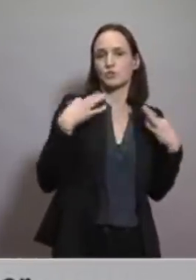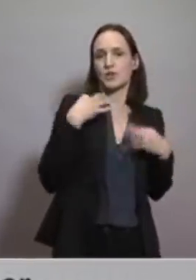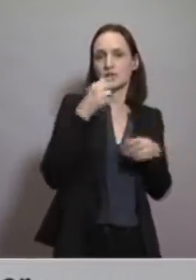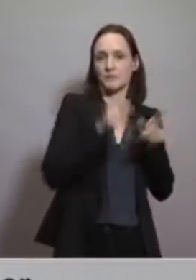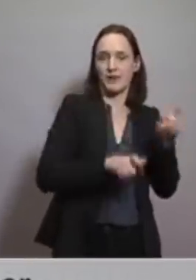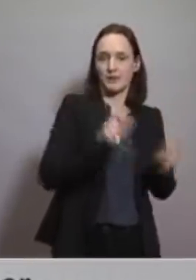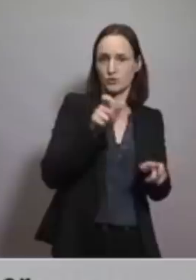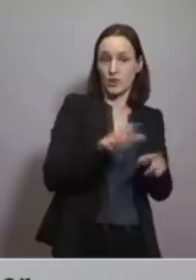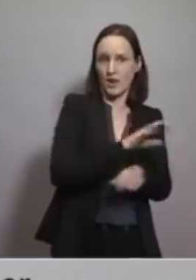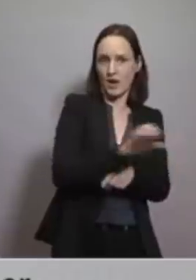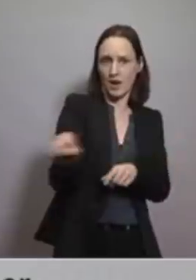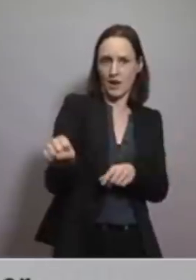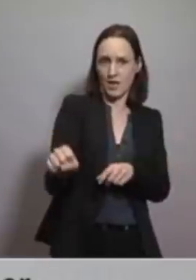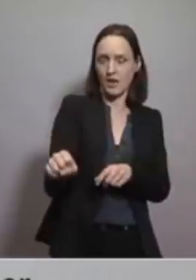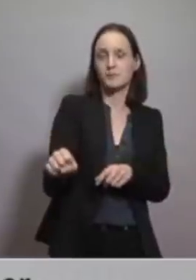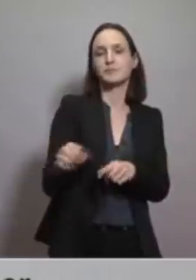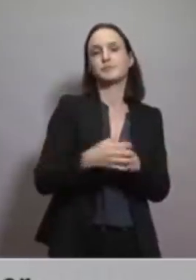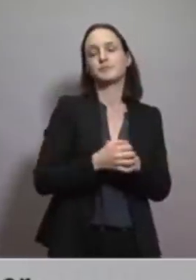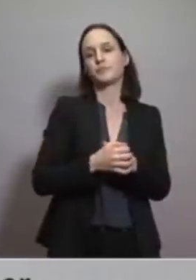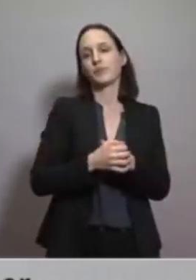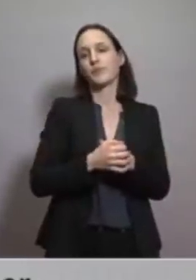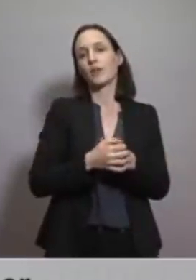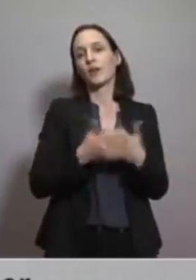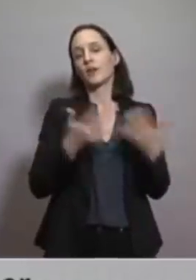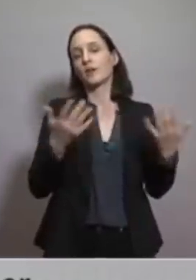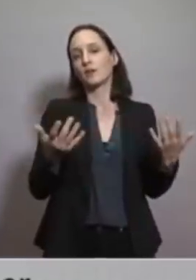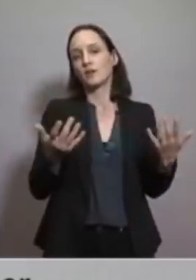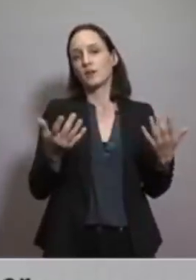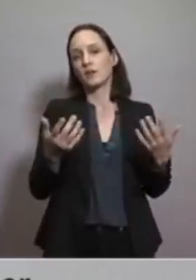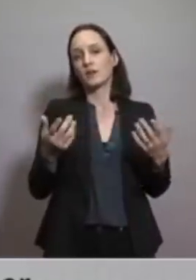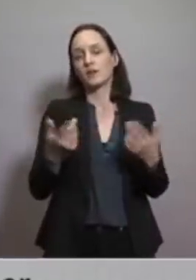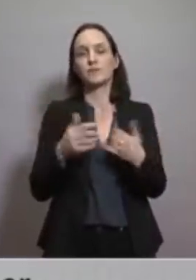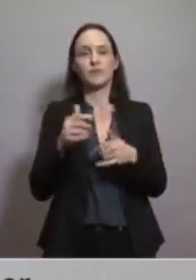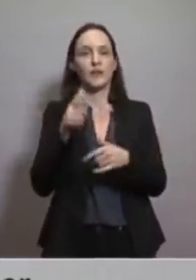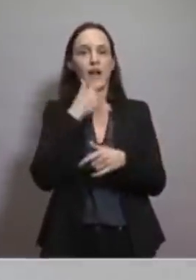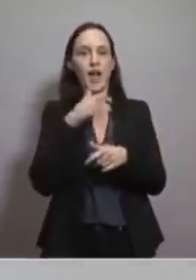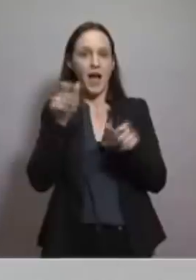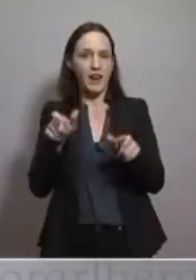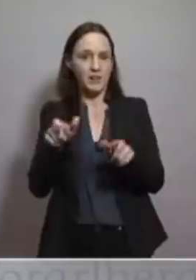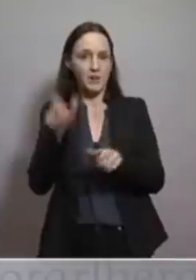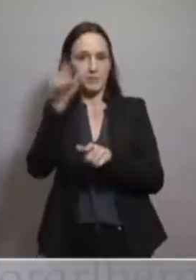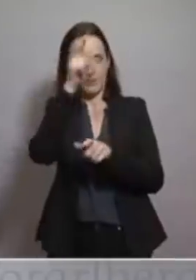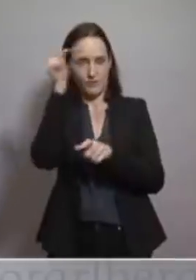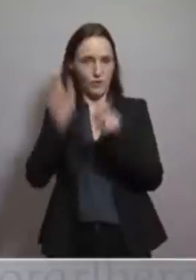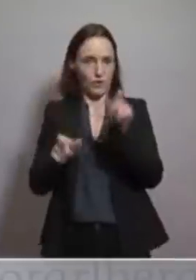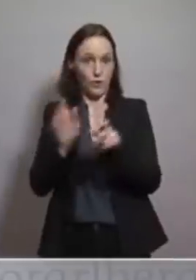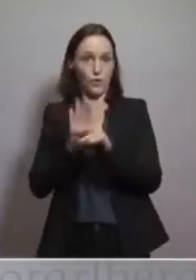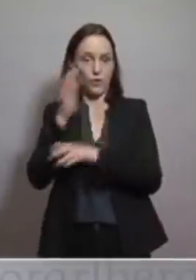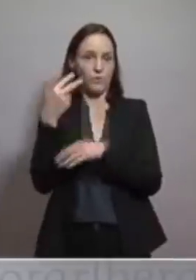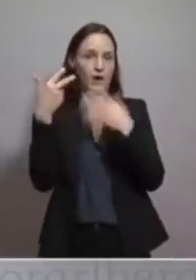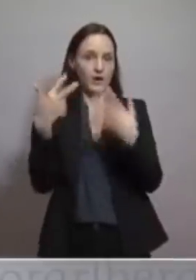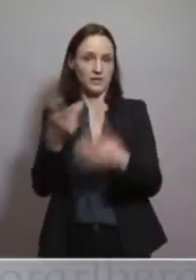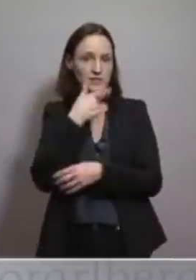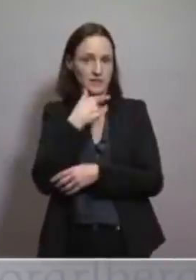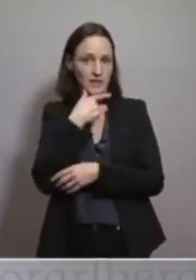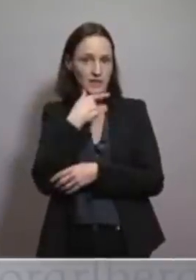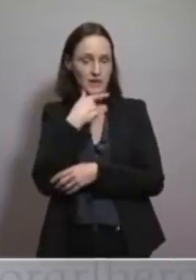da kann man auch relativ weit definieren, ist auch richtig, das Gesundheitspersonal, es ist die ältere Bevölkerung über 80 und es ist jetzt vor allem ganz stark